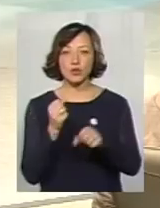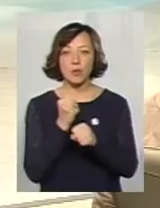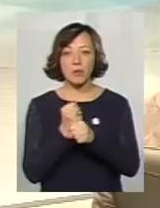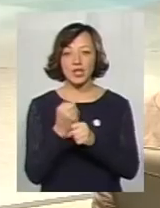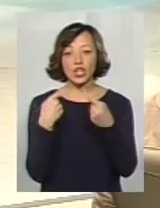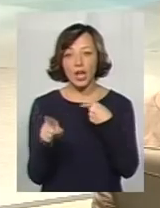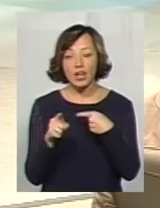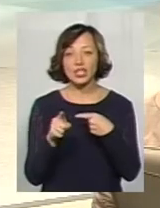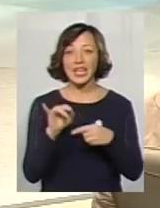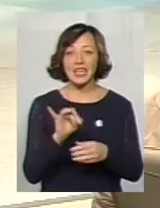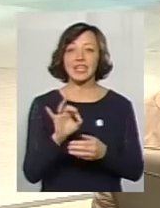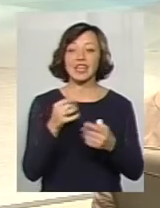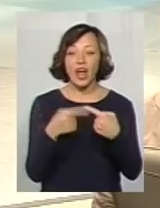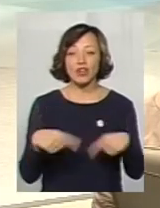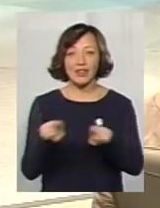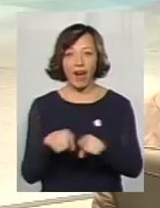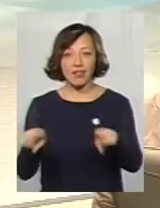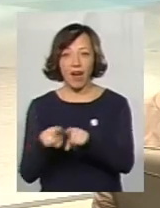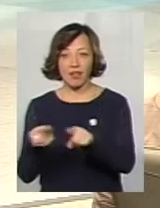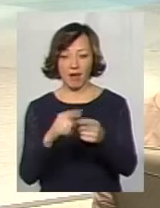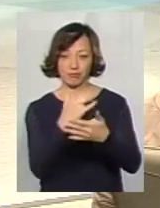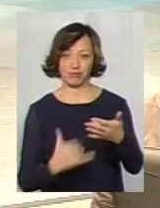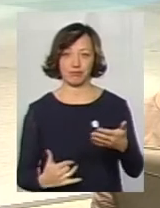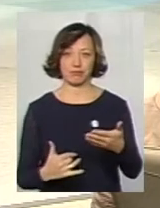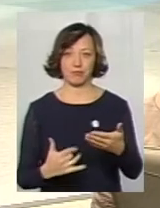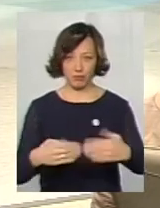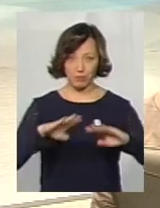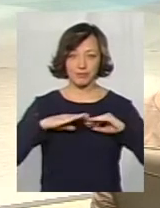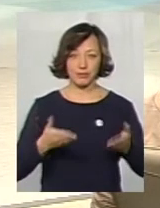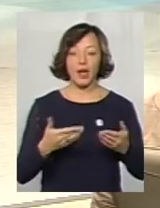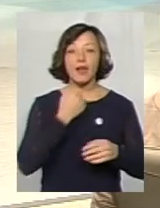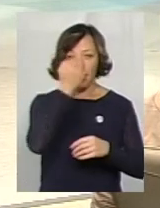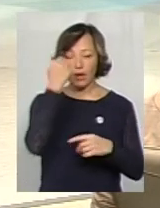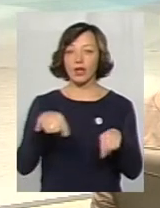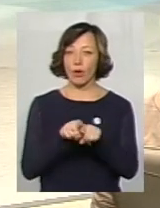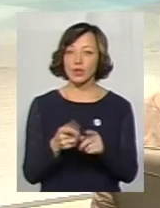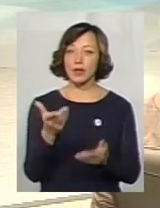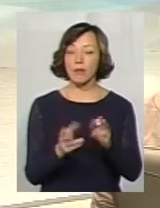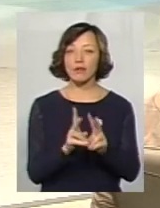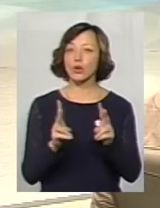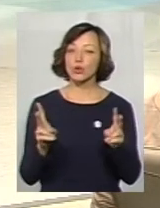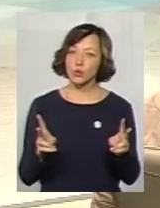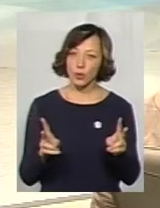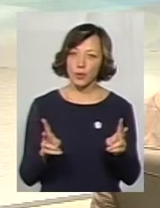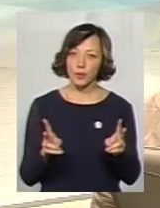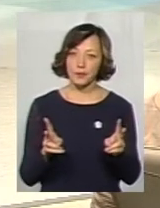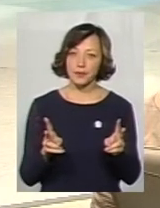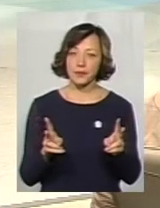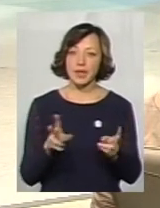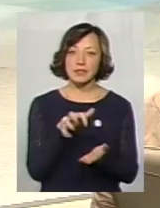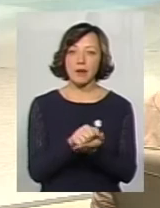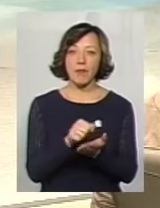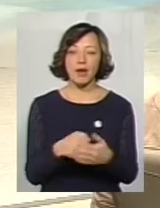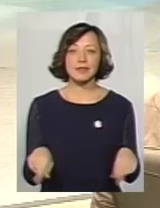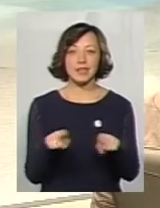зробити інакше, і інакше це отак от, один, два, три, чотири, п'ять. Ну, я дякую також, напевно, тим, хто займається